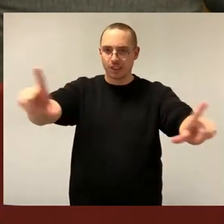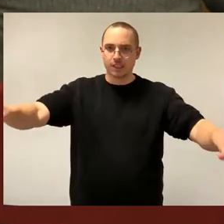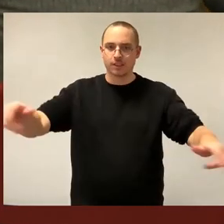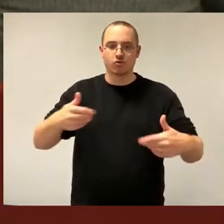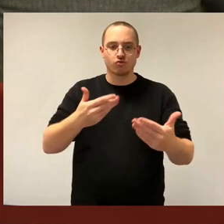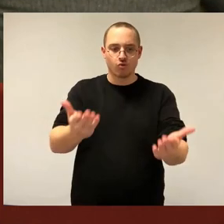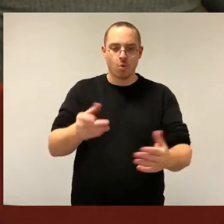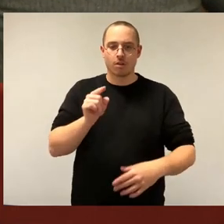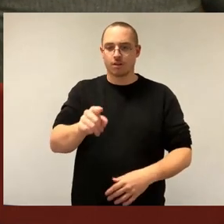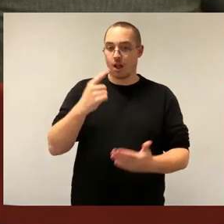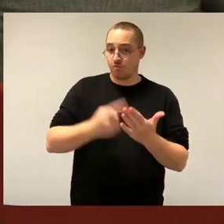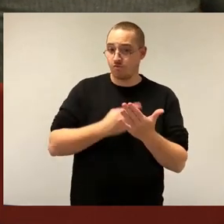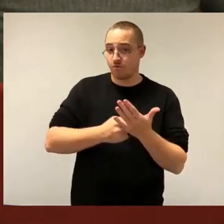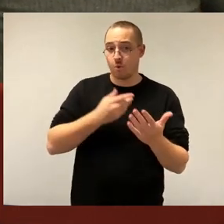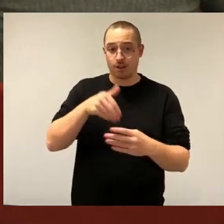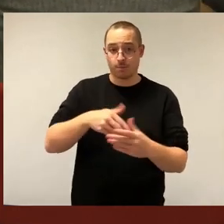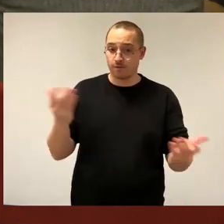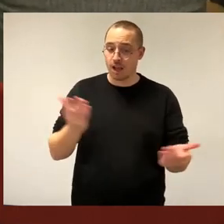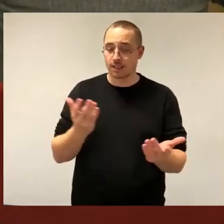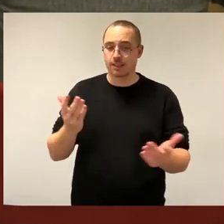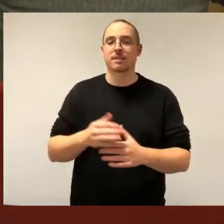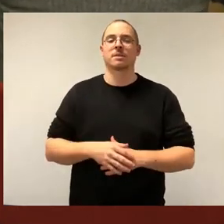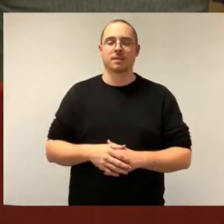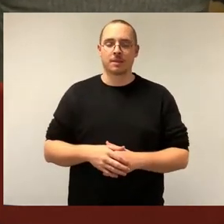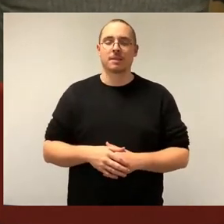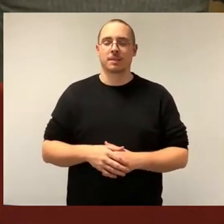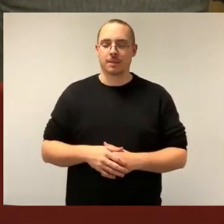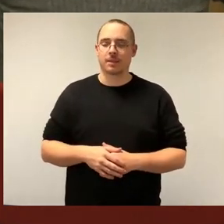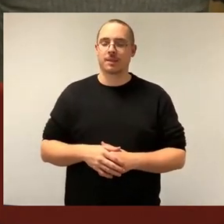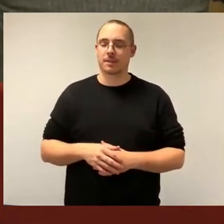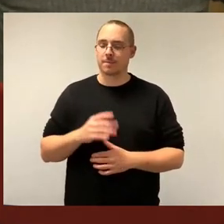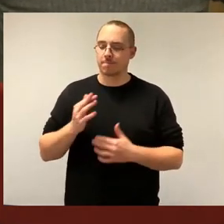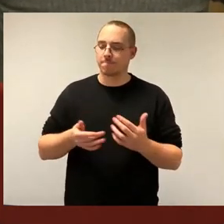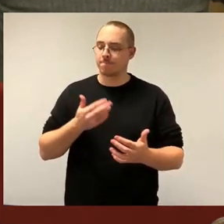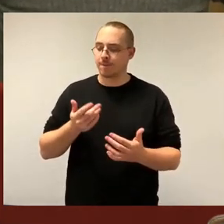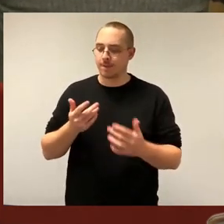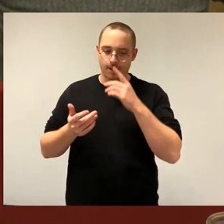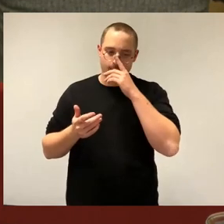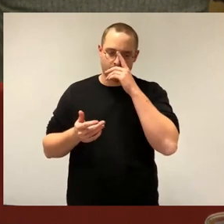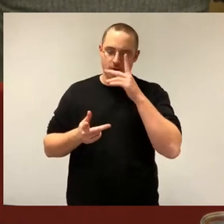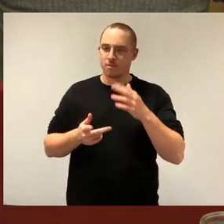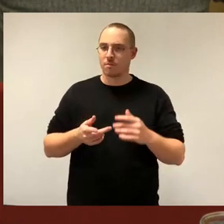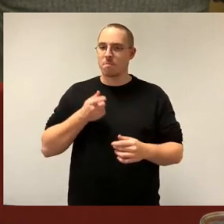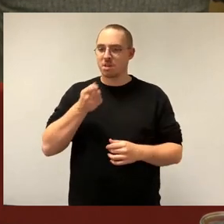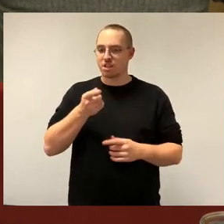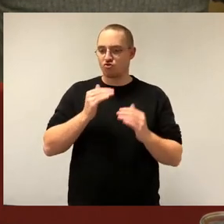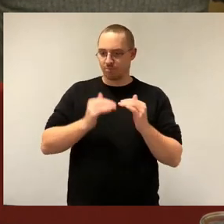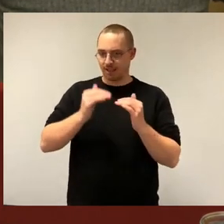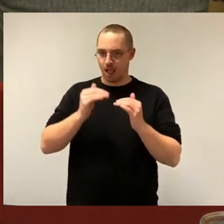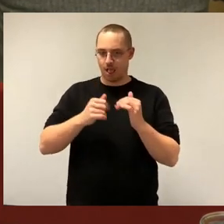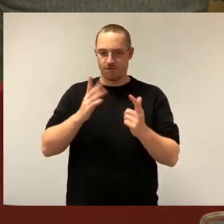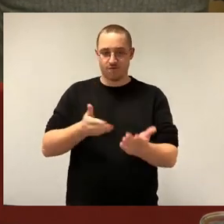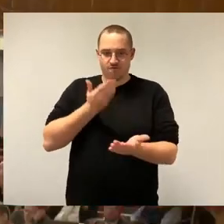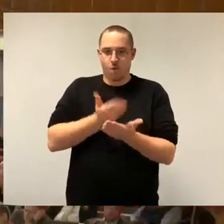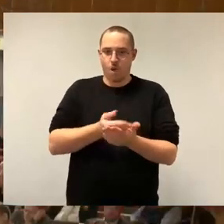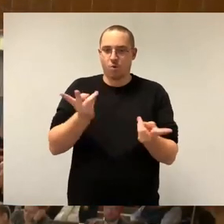hier sozusagen vorzulegen oder zurückzuschicken und ansonsten eben viel, viel